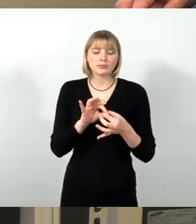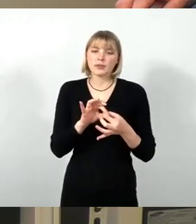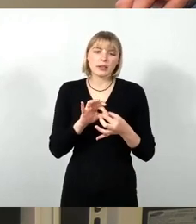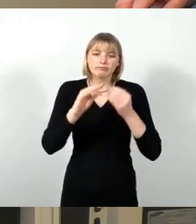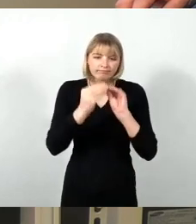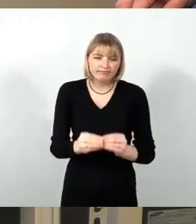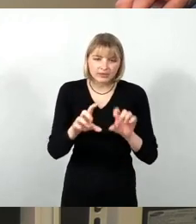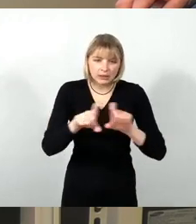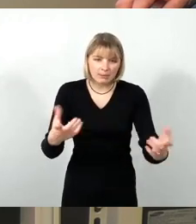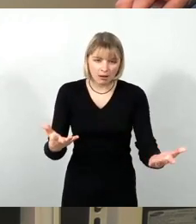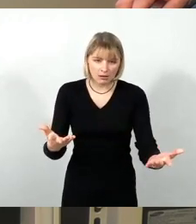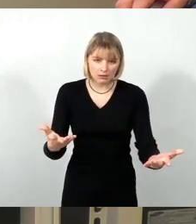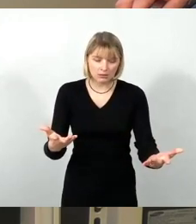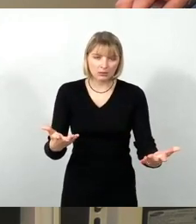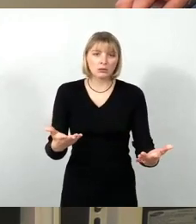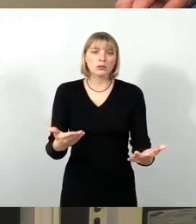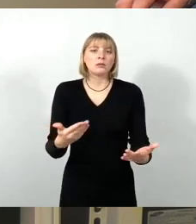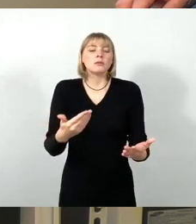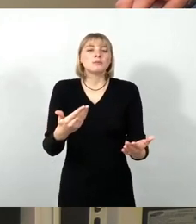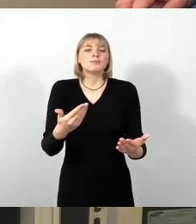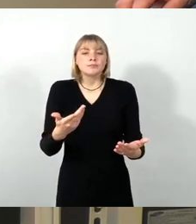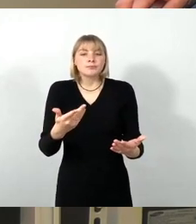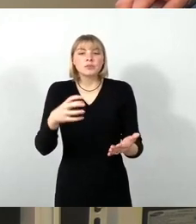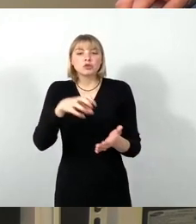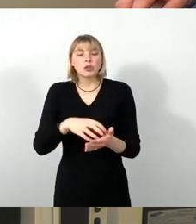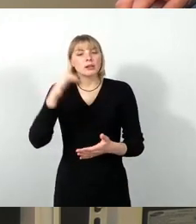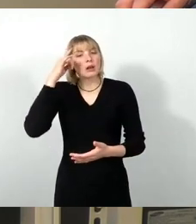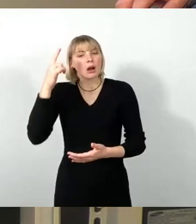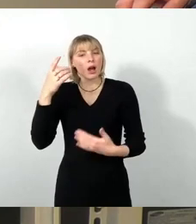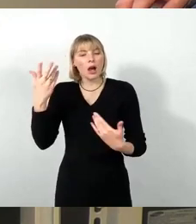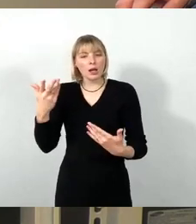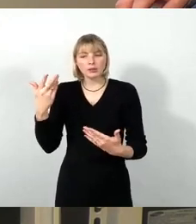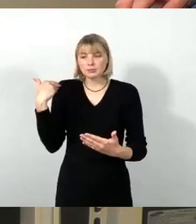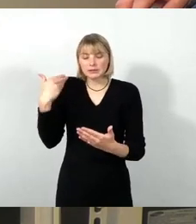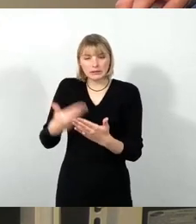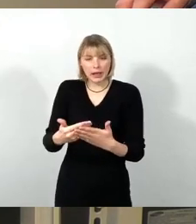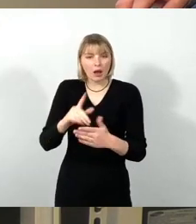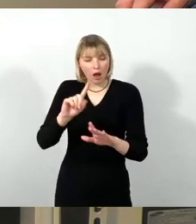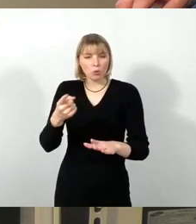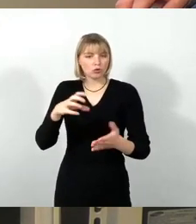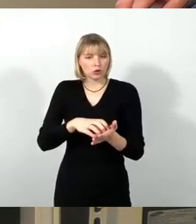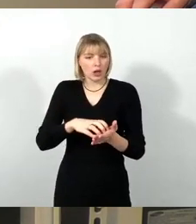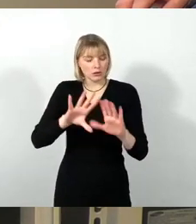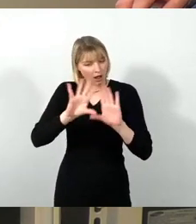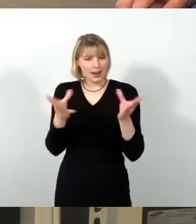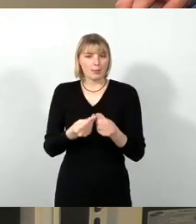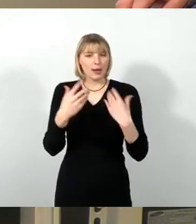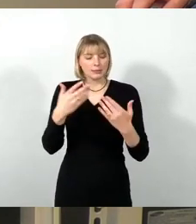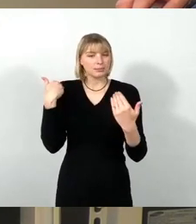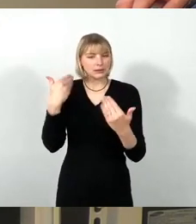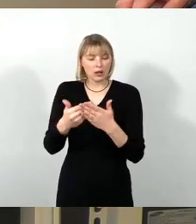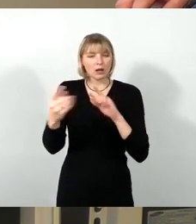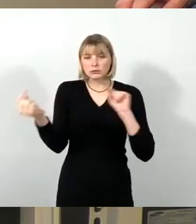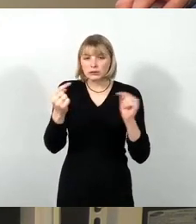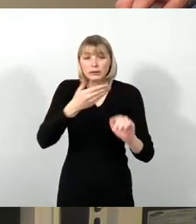Und leider hat dazu dieser Stadtrat und auch in dieser Stadt bisher keine Debatte stattgefunden. Wenn wir jetzt hier